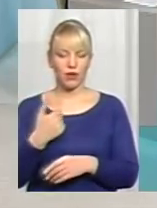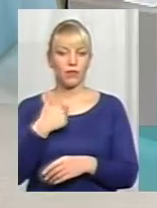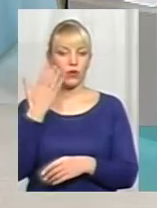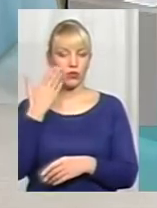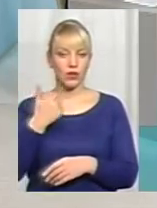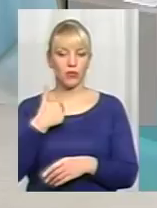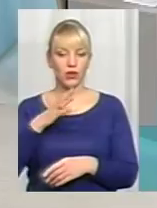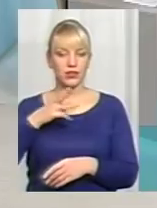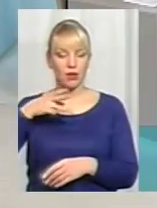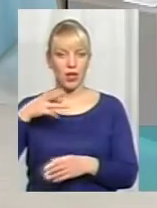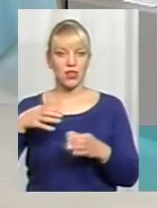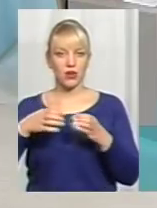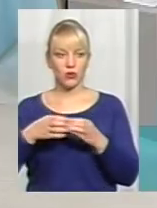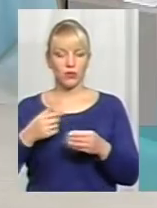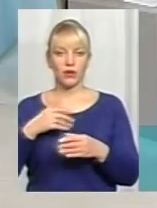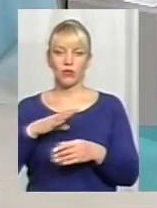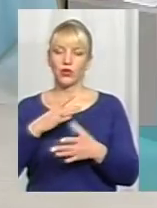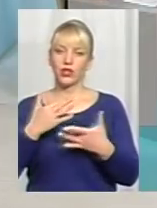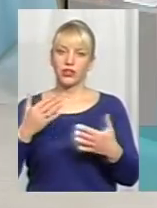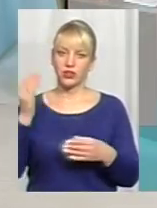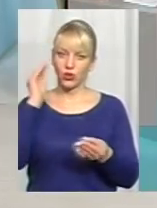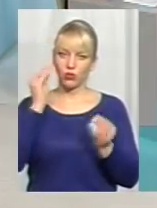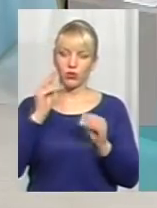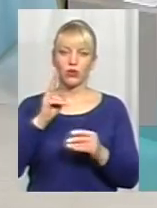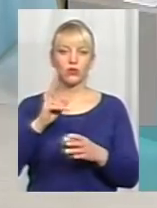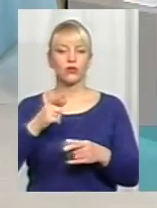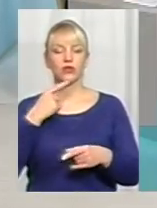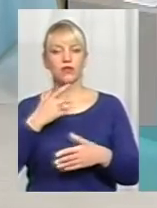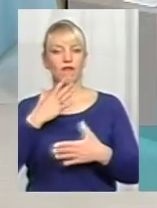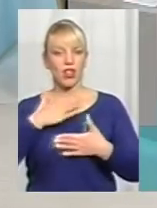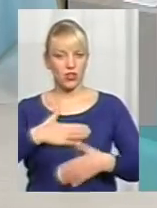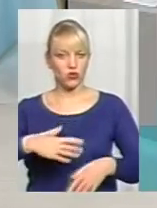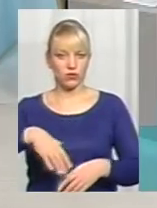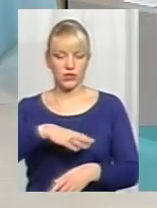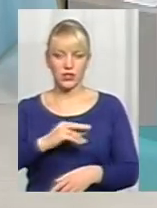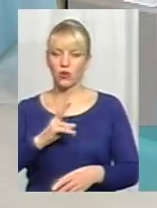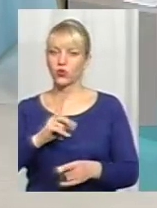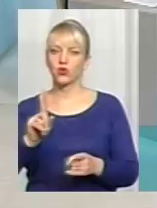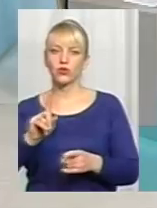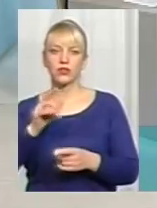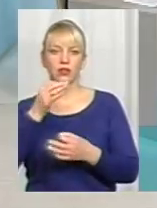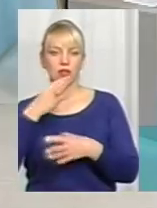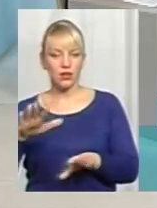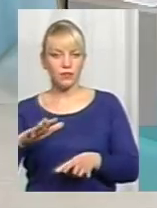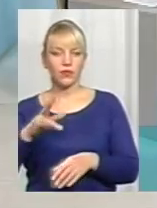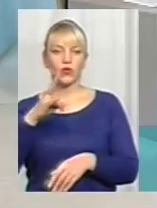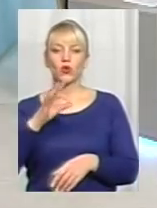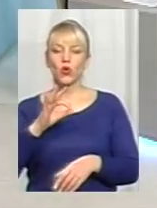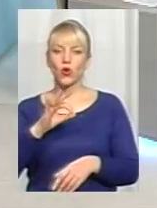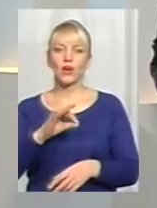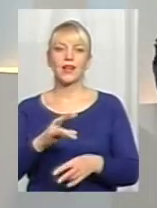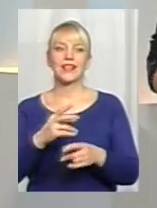була, і були різні думки. Когось все влаштовувало, когось щось не влаштовувало. Але на